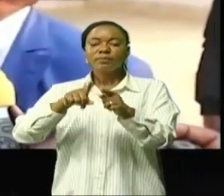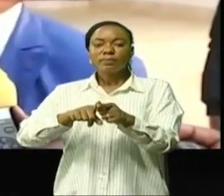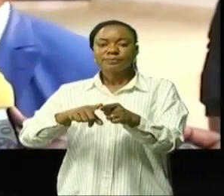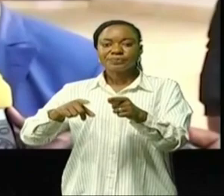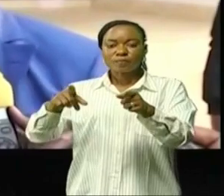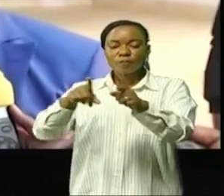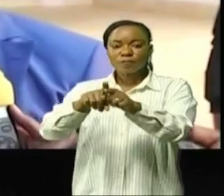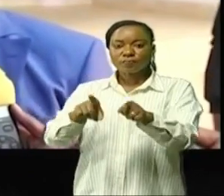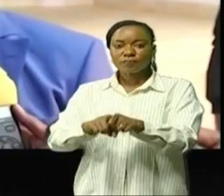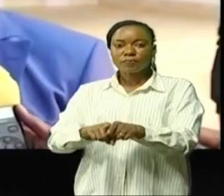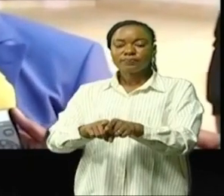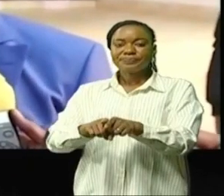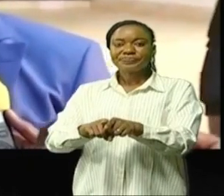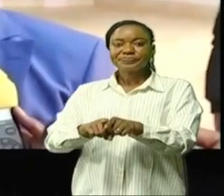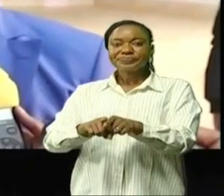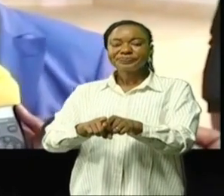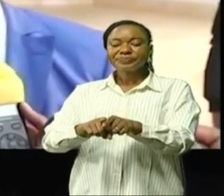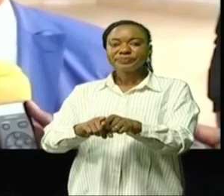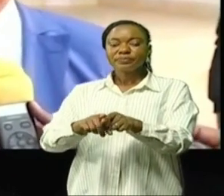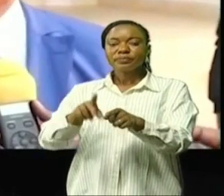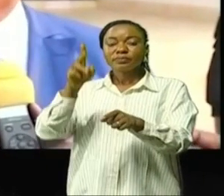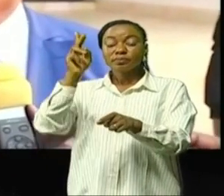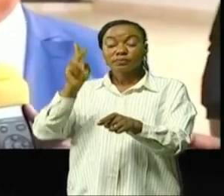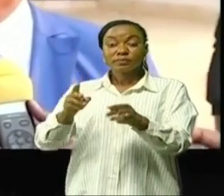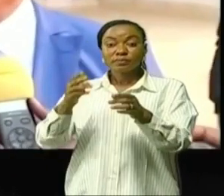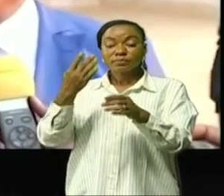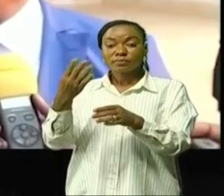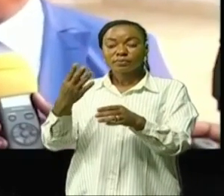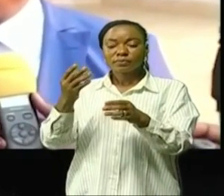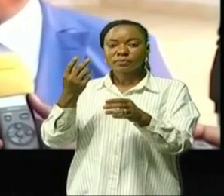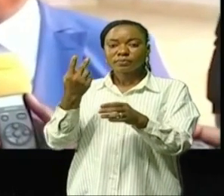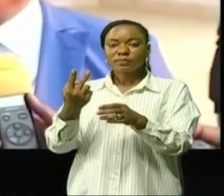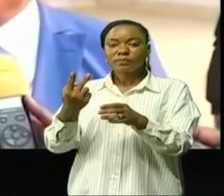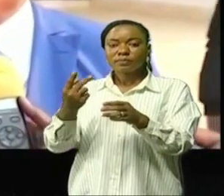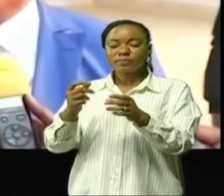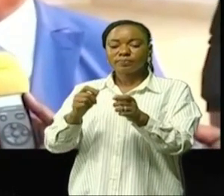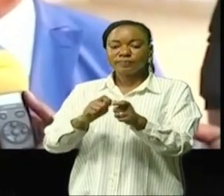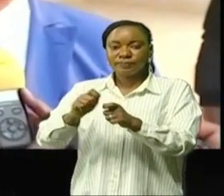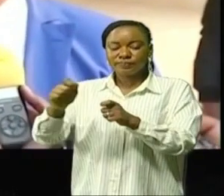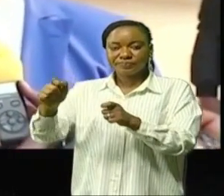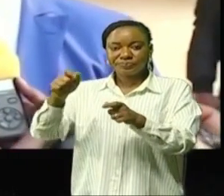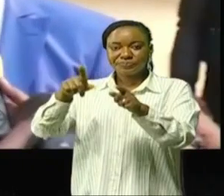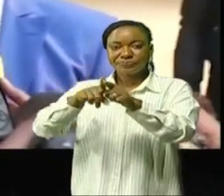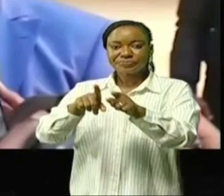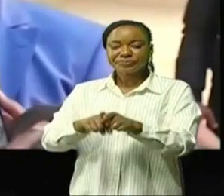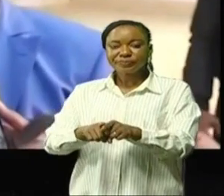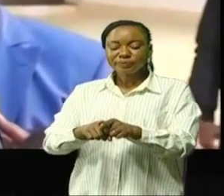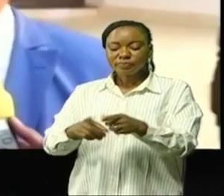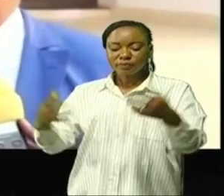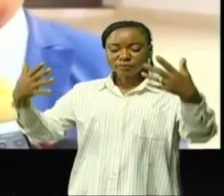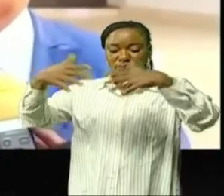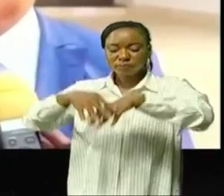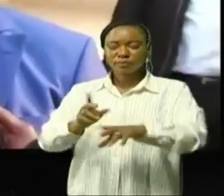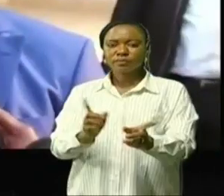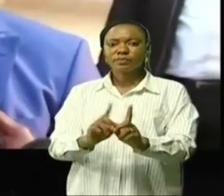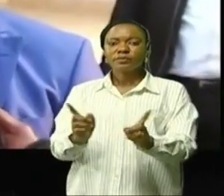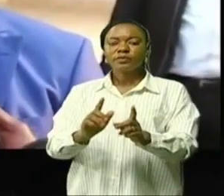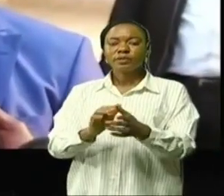Kalamambouji longue de 243 km jusqu'à la frontière de l'Angola s'impose afin de désenclaver la province